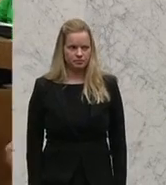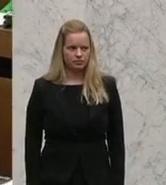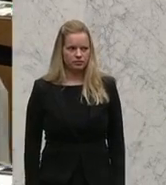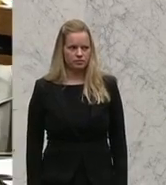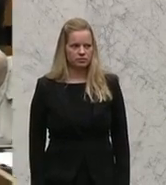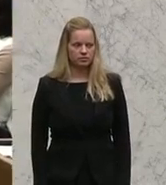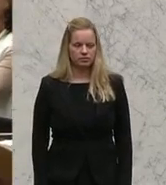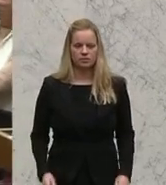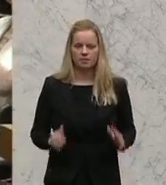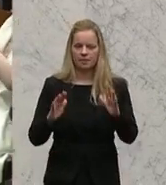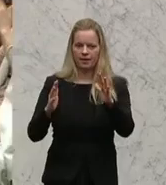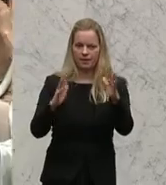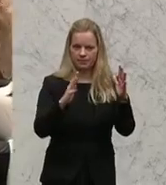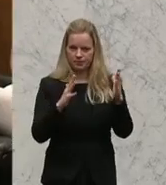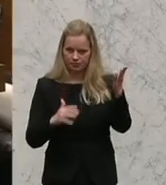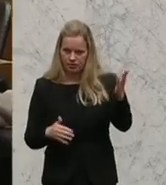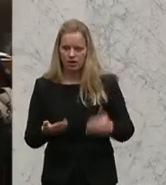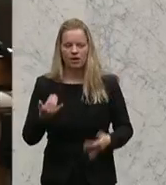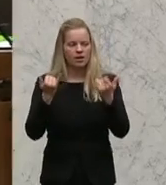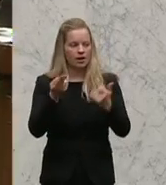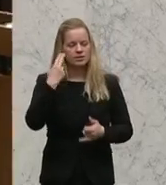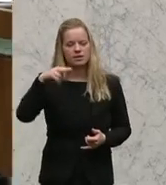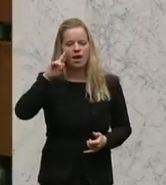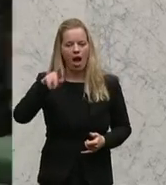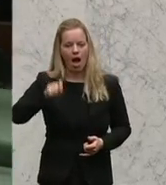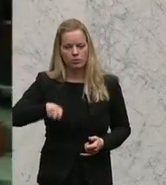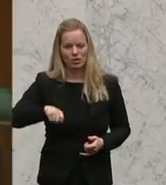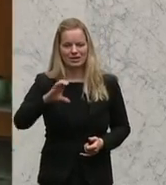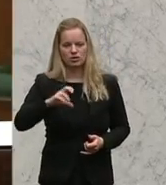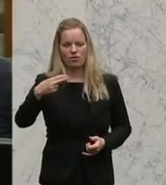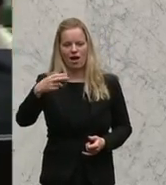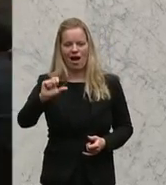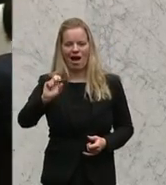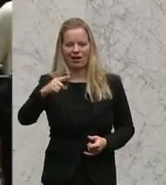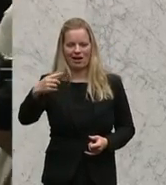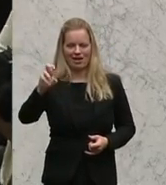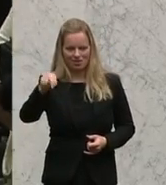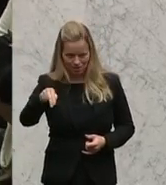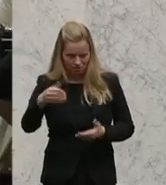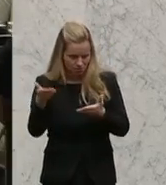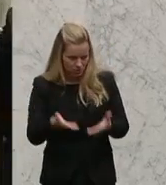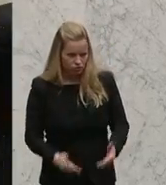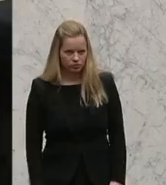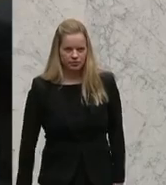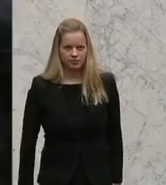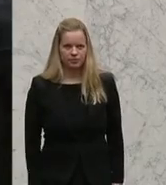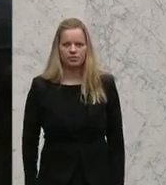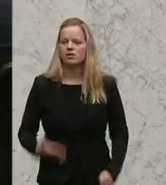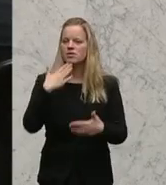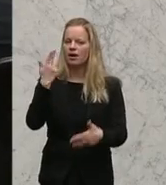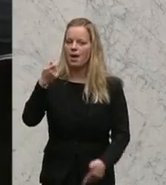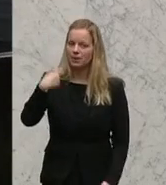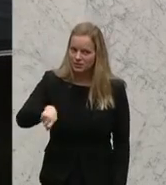Mit der Notverordnung würde das Asylrecht in Österreich de facto abgeschafft, kritisiert Nikolaus Scherack von den Neos. Damit würde EU